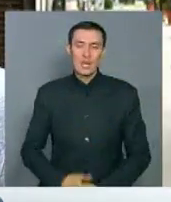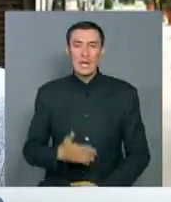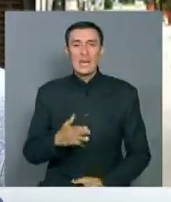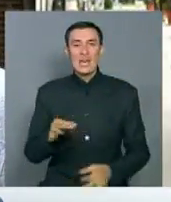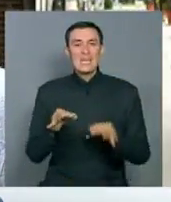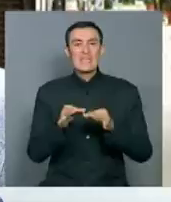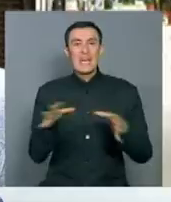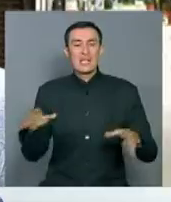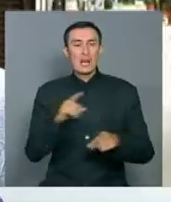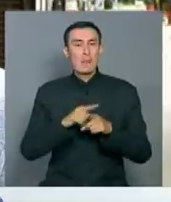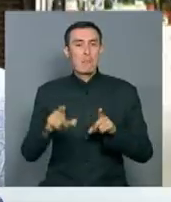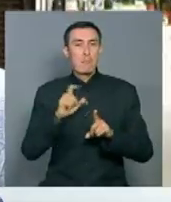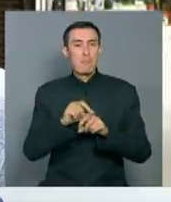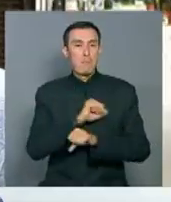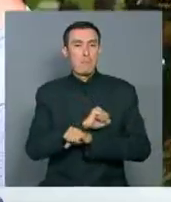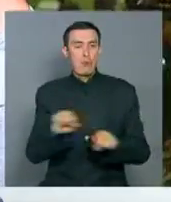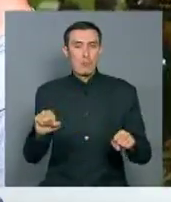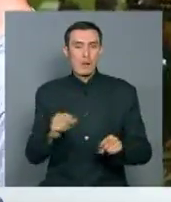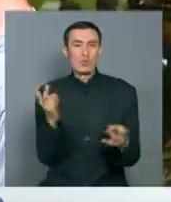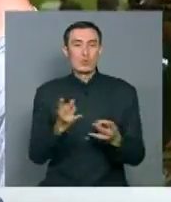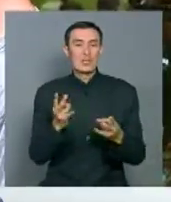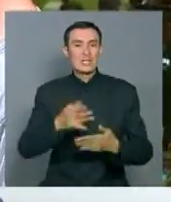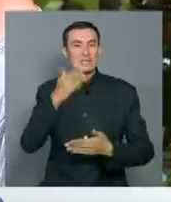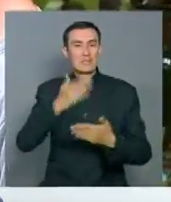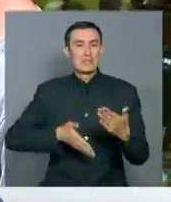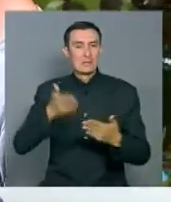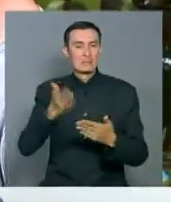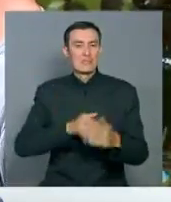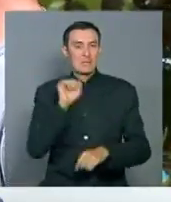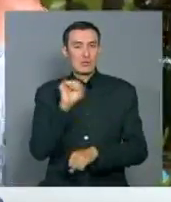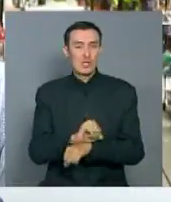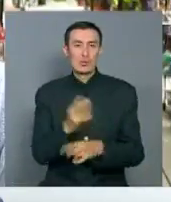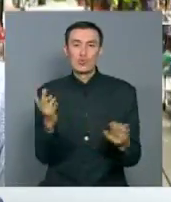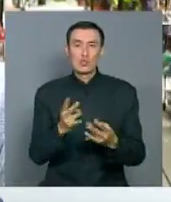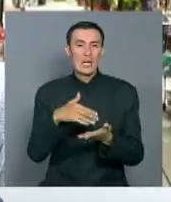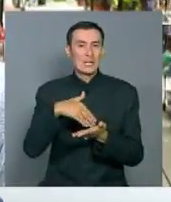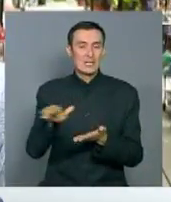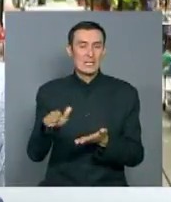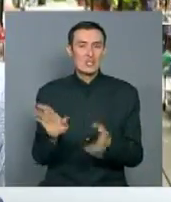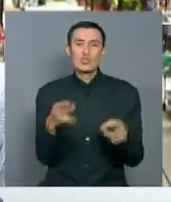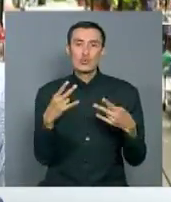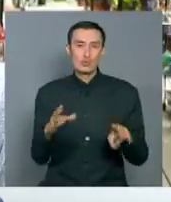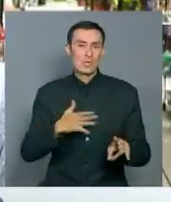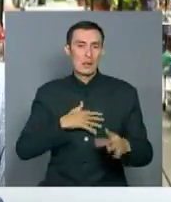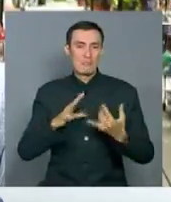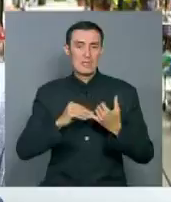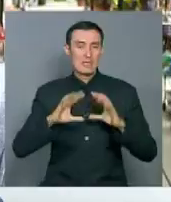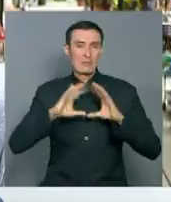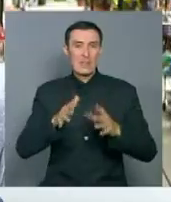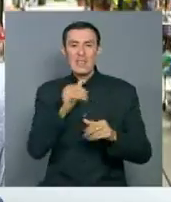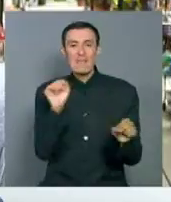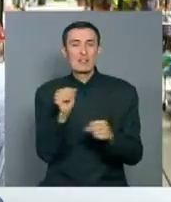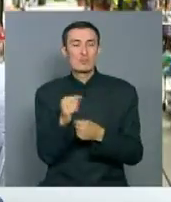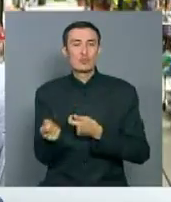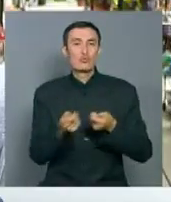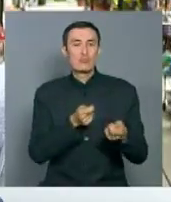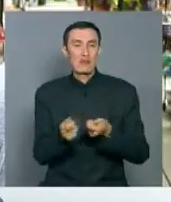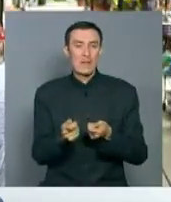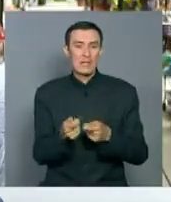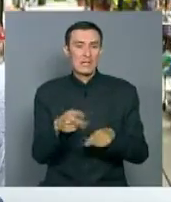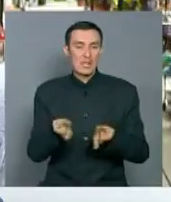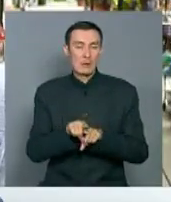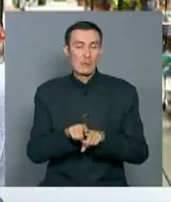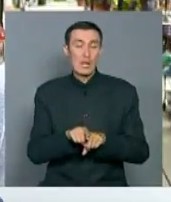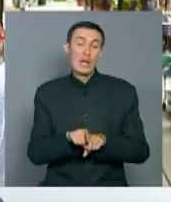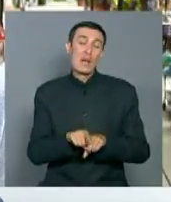Ядерное оружие должно быть запрещено и от него надо полностью отказаться. Ему нет места на планете. Невозможно управлять оружием подобного рода.